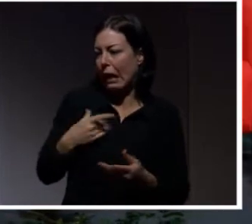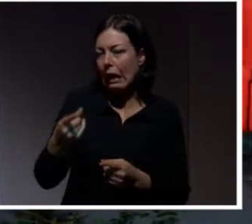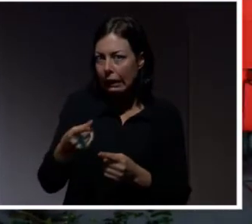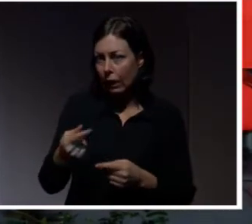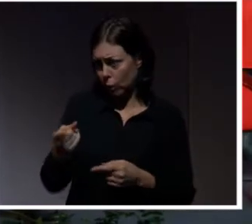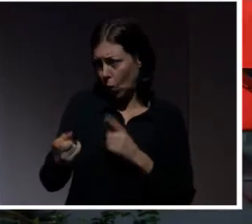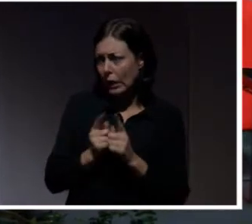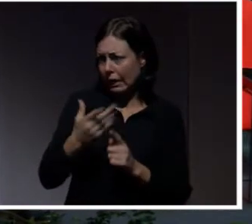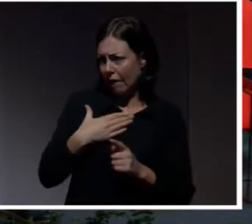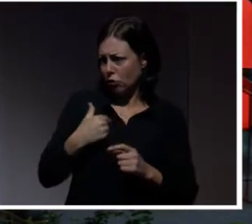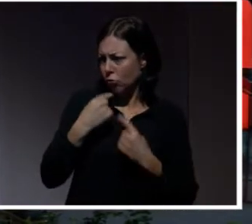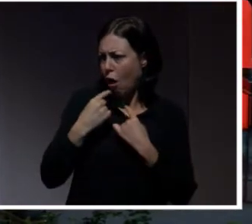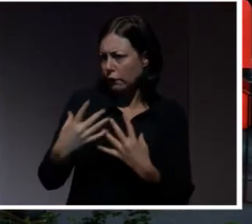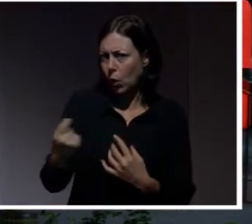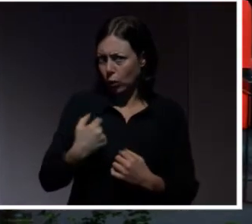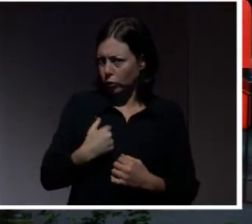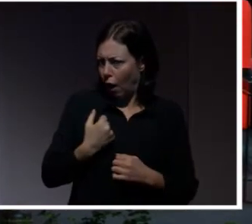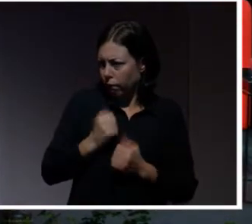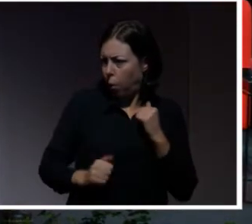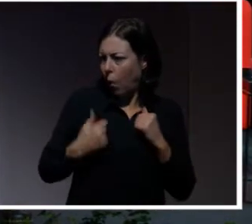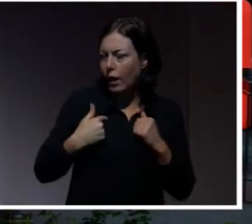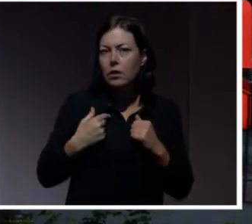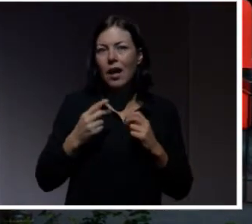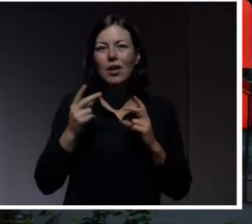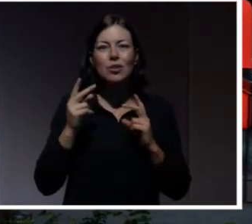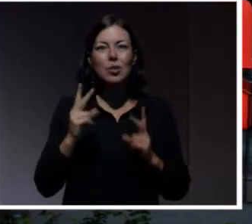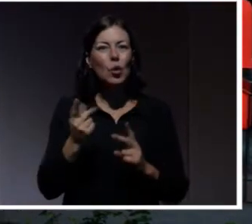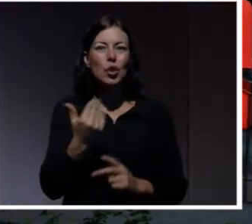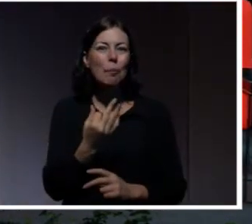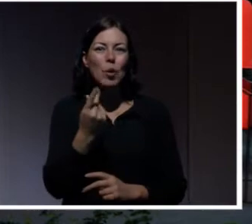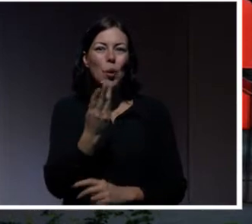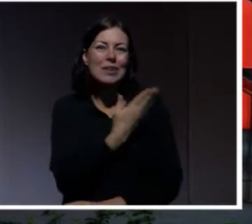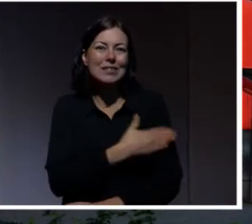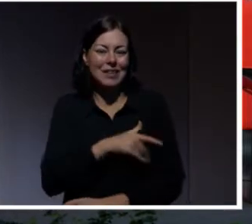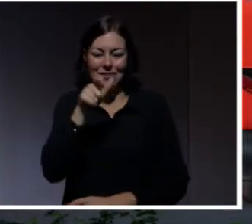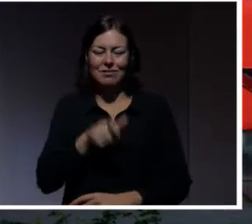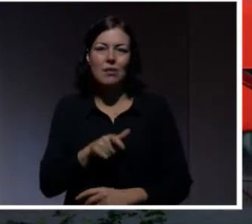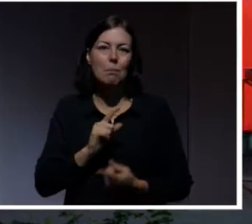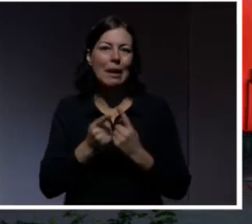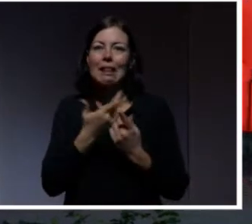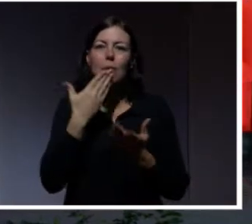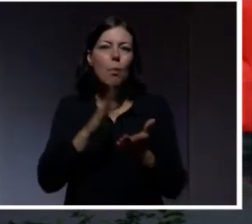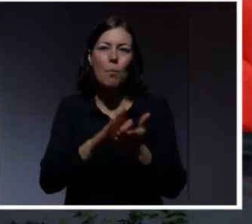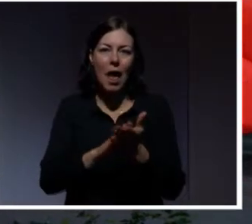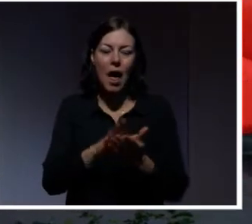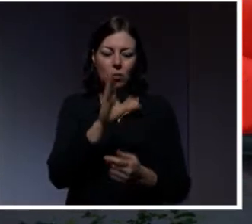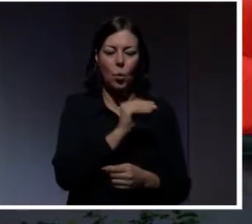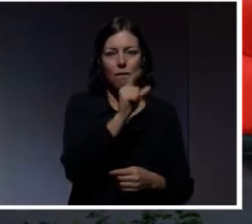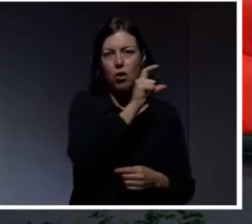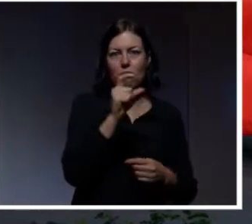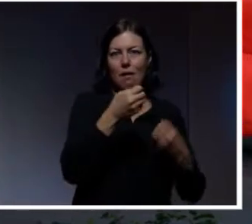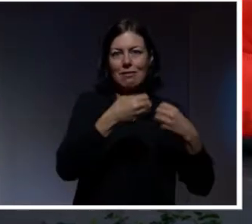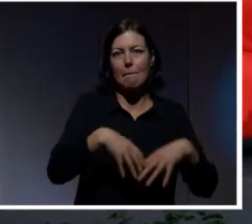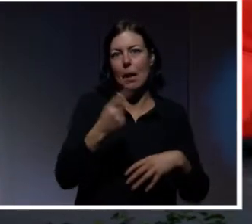Och du kanske vill att jag ska avslöja någonting som jag inte borde. En sådan kundtjänst kommer inte bli populär. Och det företaget kommer att tappa lite kunder.